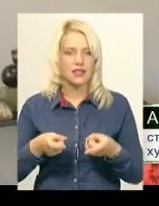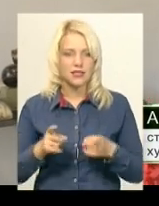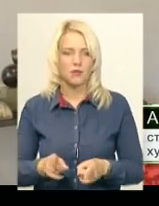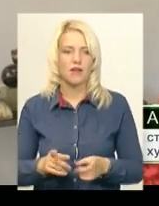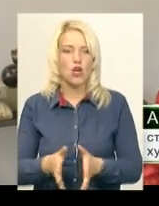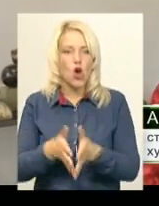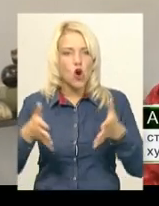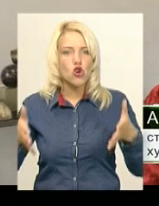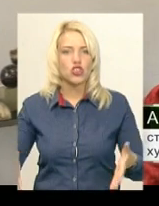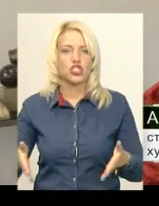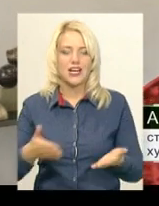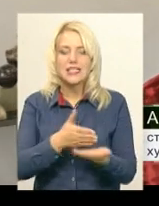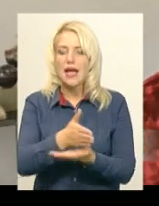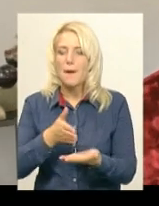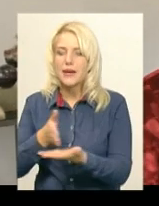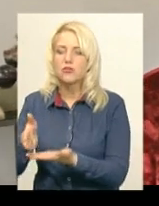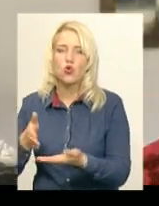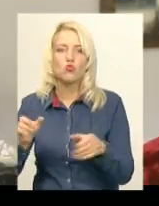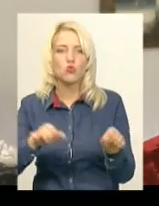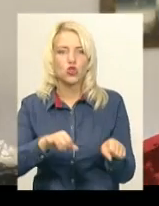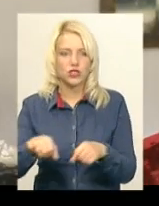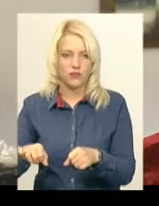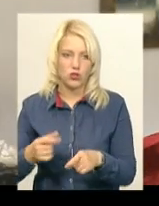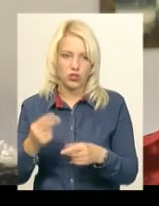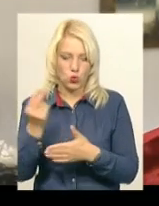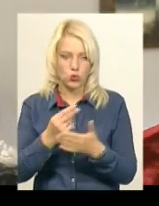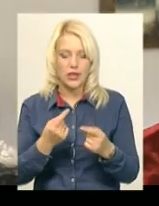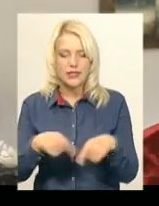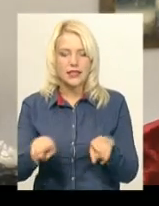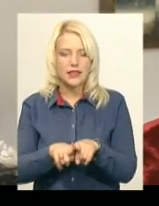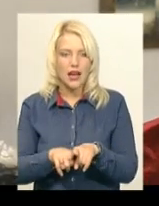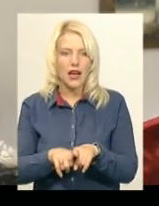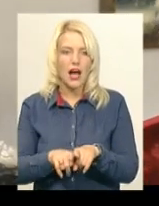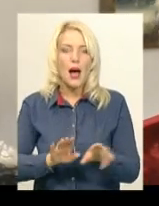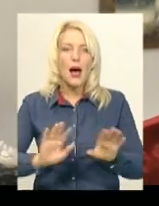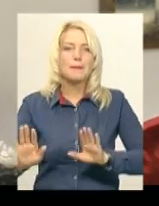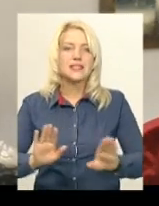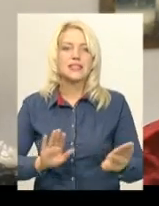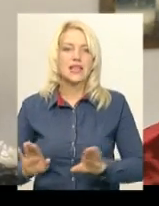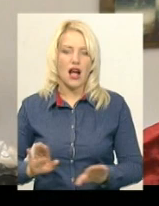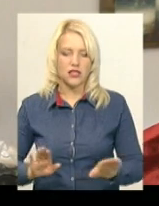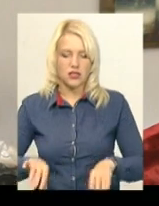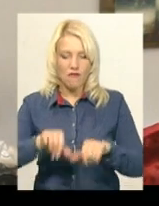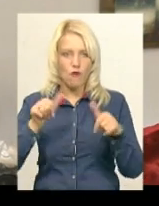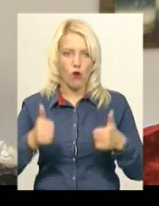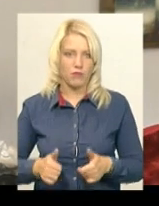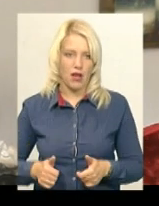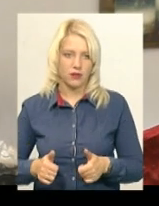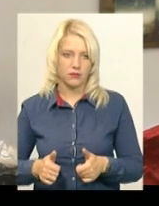сильно розширили діапазон можливостей художників. Це така абстрактна форма,